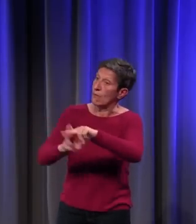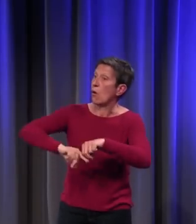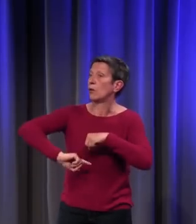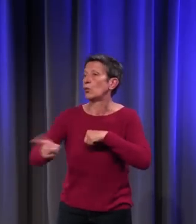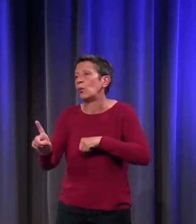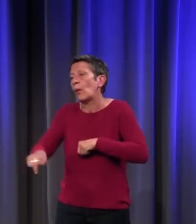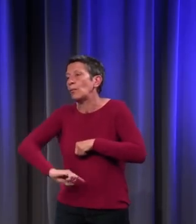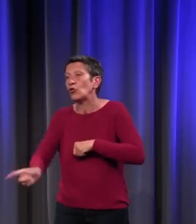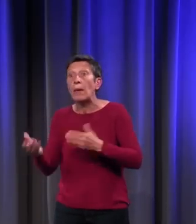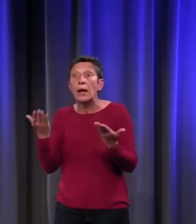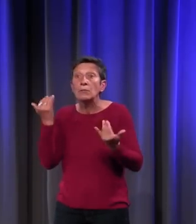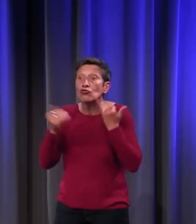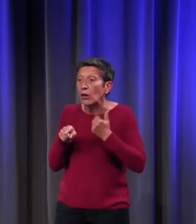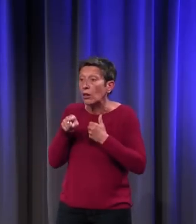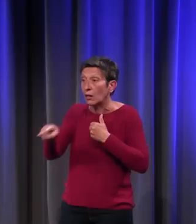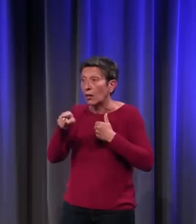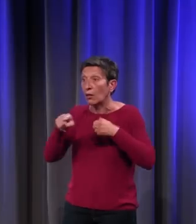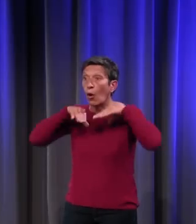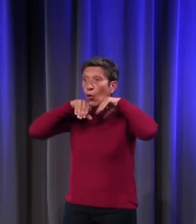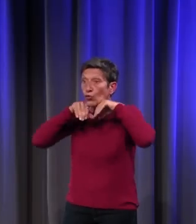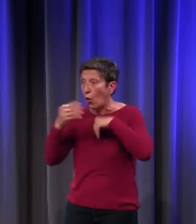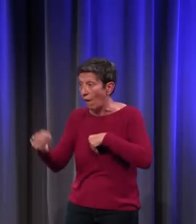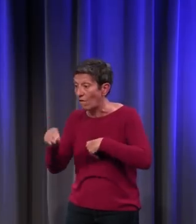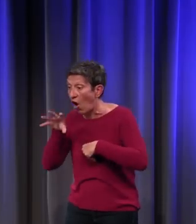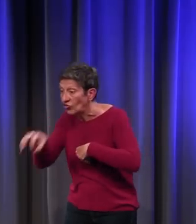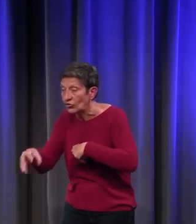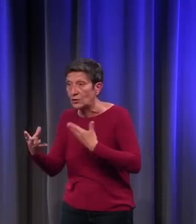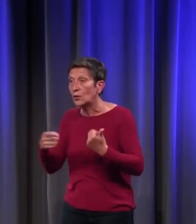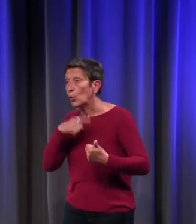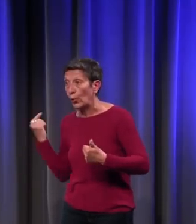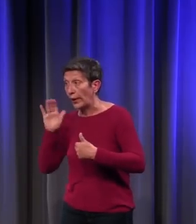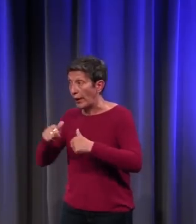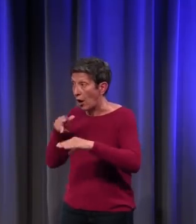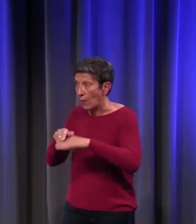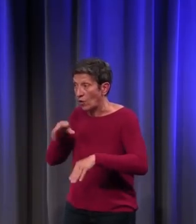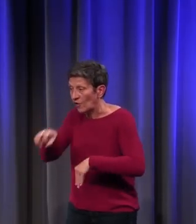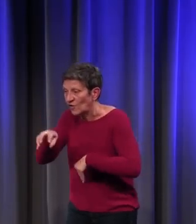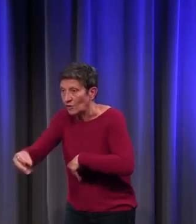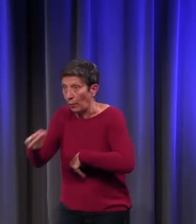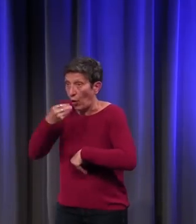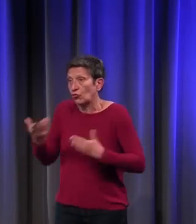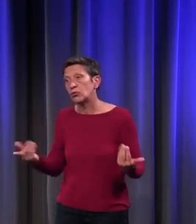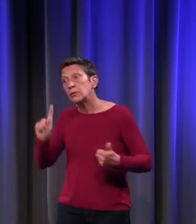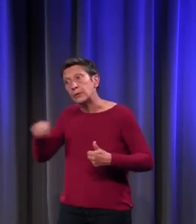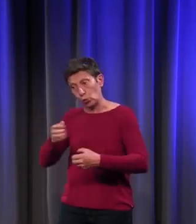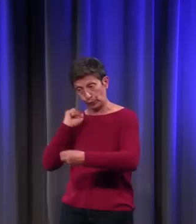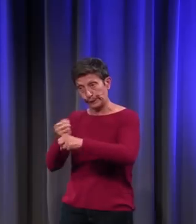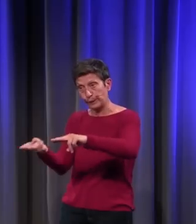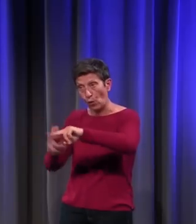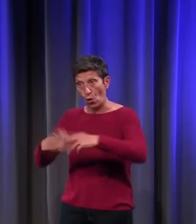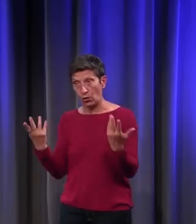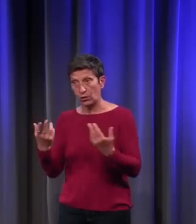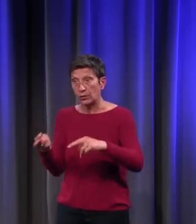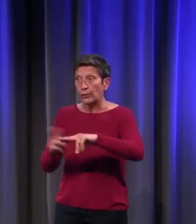tué un enfant et commencé à le dévorer, il y a peine de mort. Et en général, y a